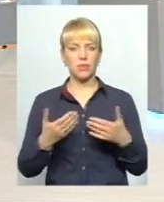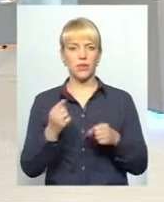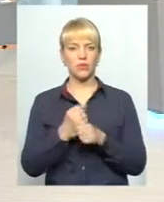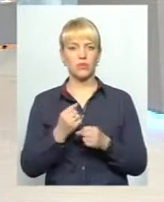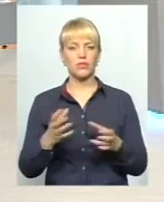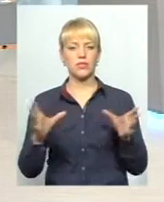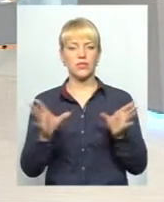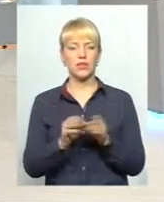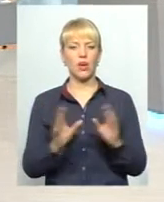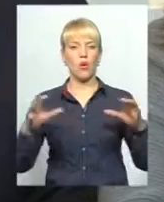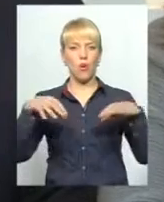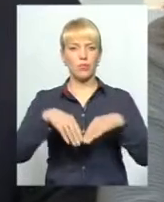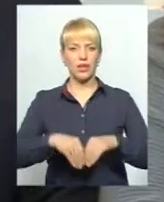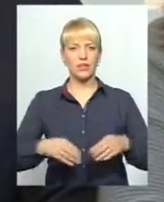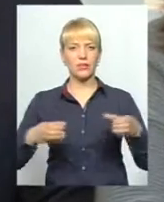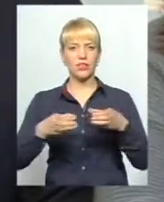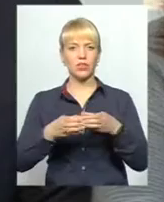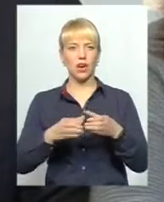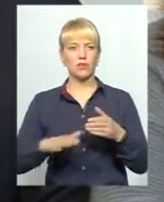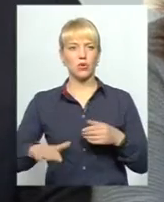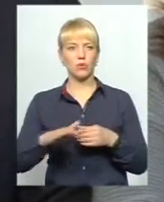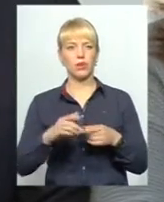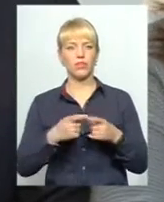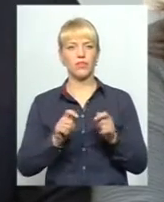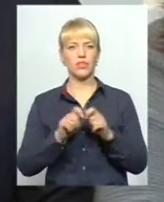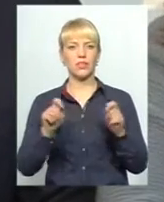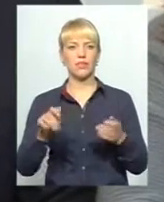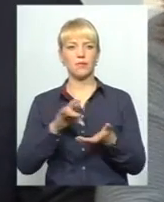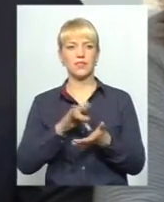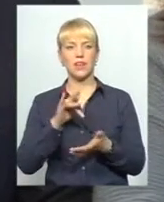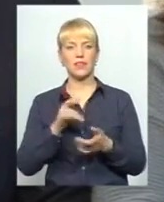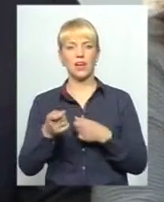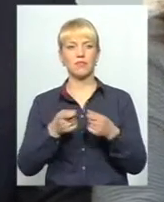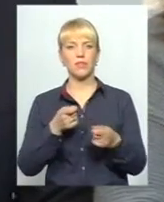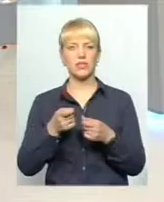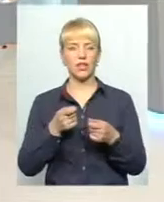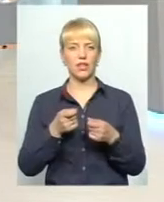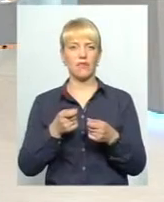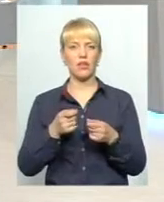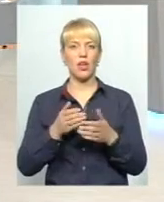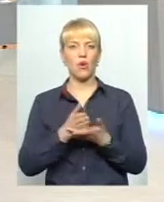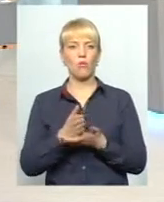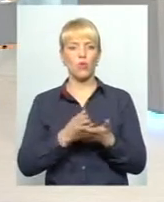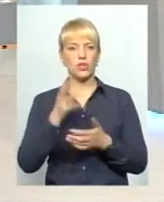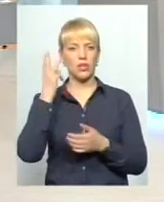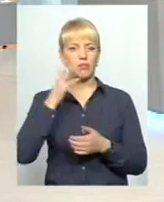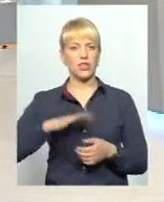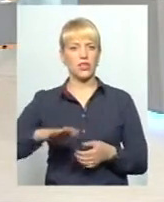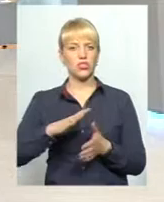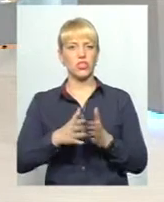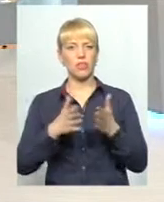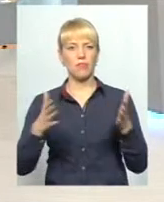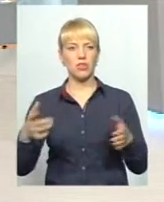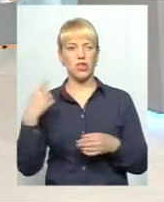територіальними громадами і відкриваємо для них центр адміністративних послуг. Хмельниччина – найбільша область,